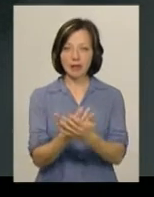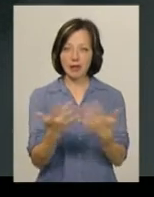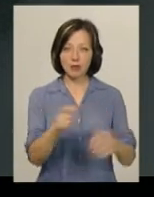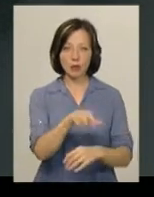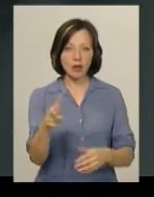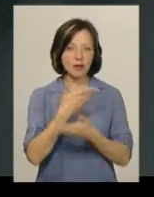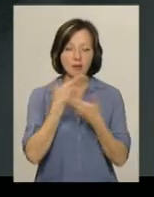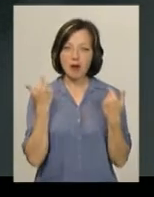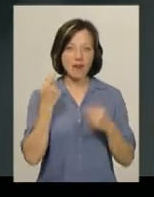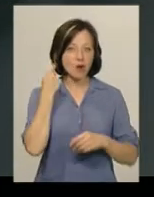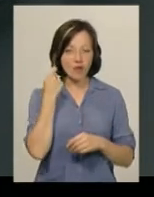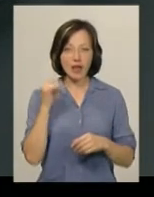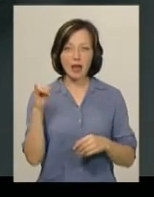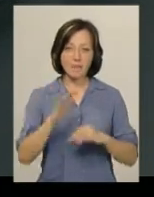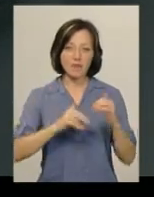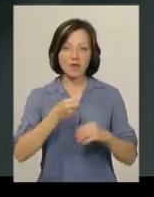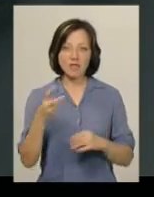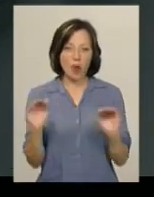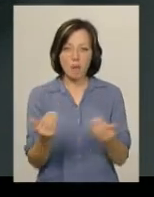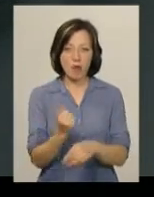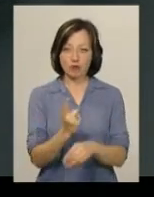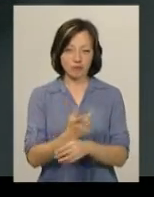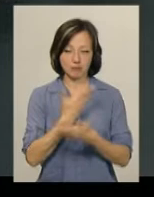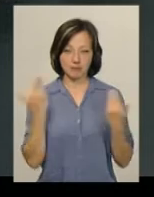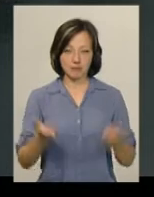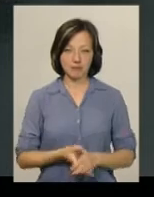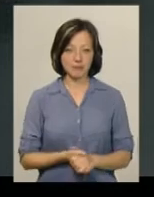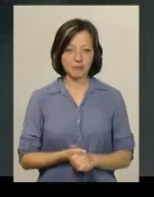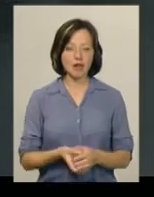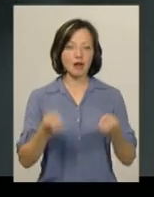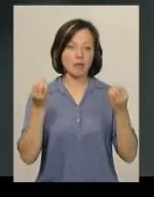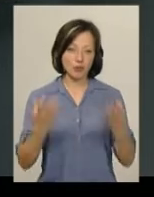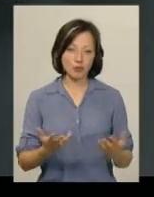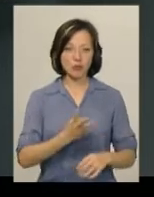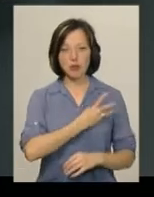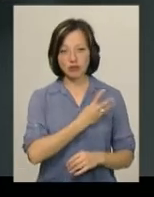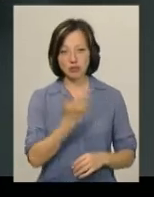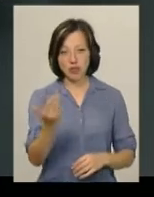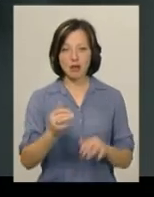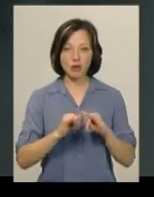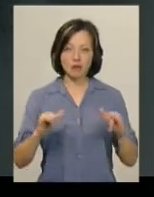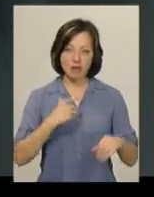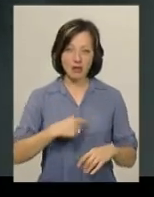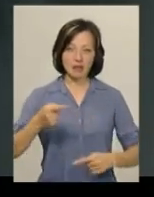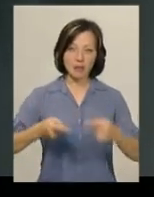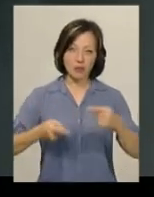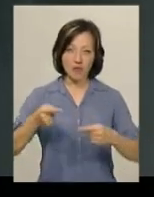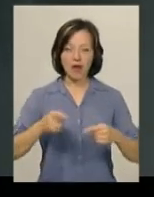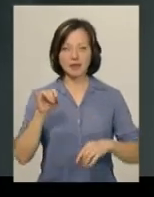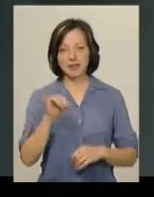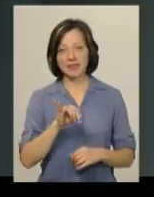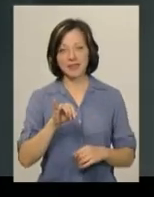не має ніяких ні вікових, ні професійних, взагалі ніяких обмежень. Просто бажання розвиватися, дебатувати